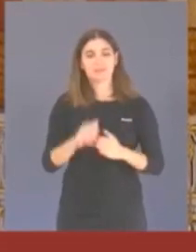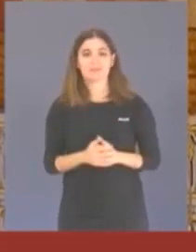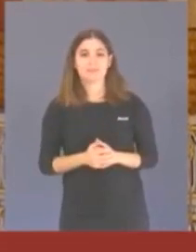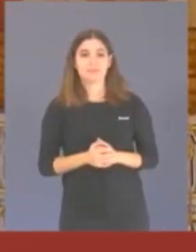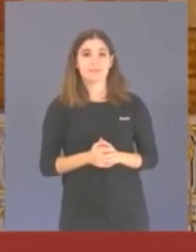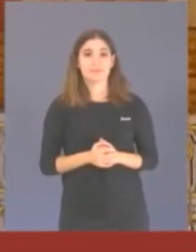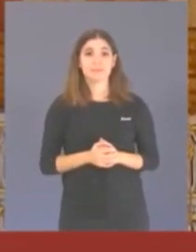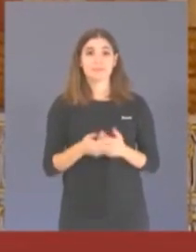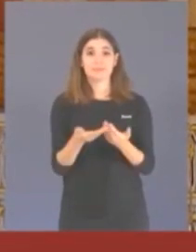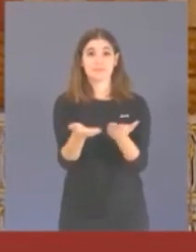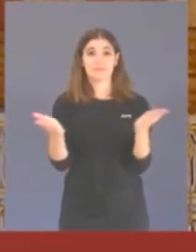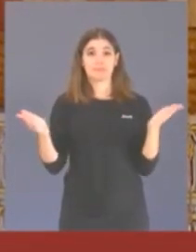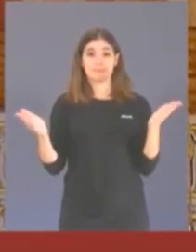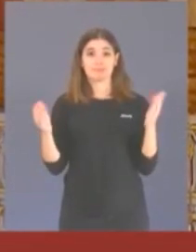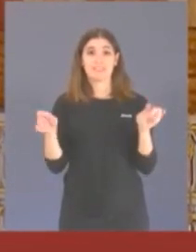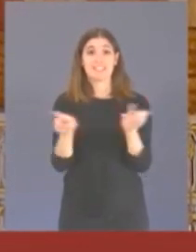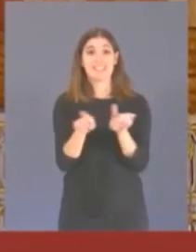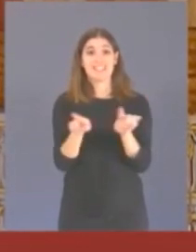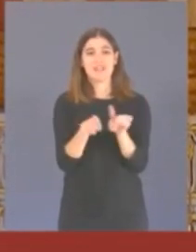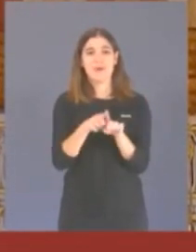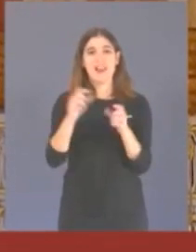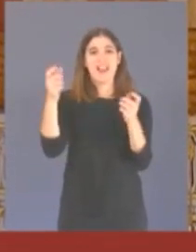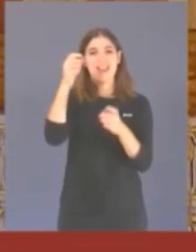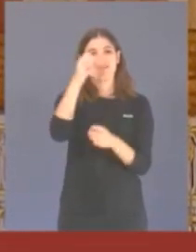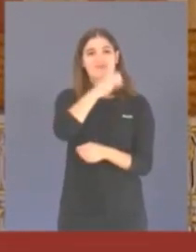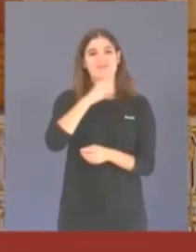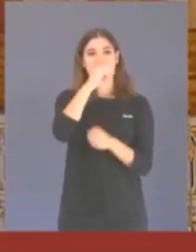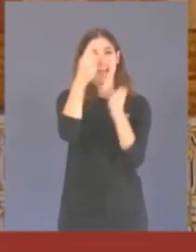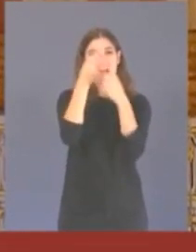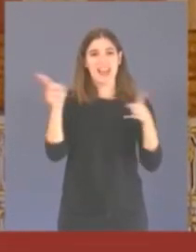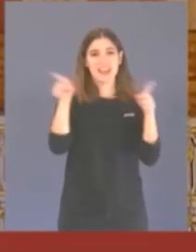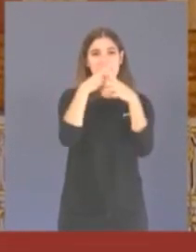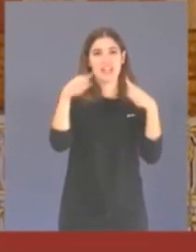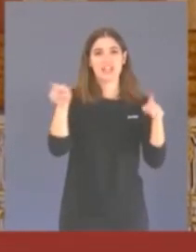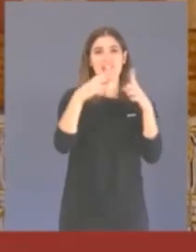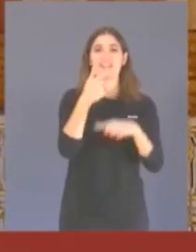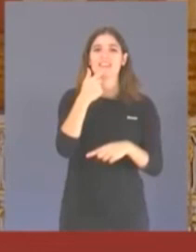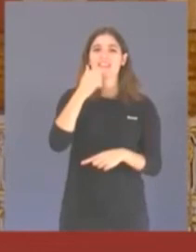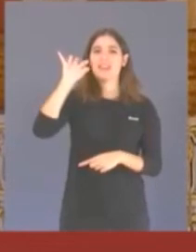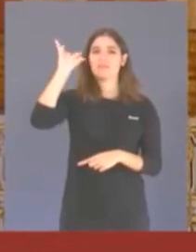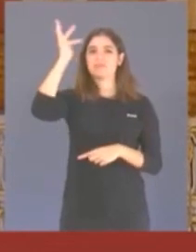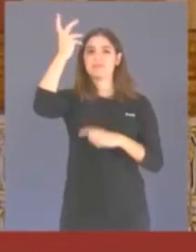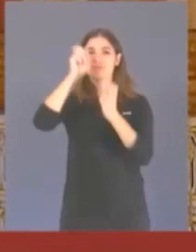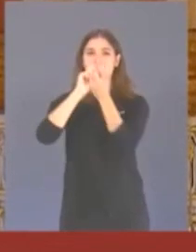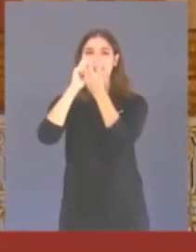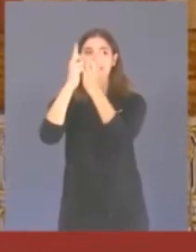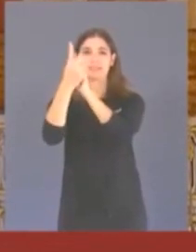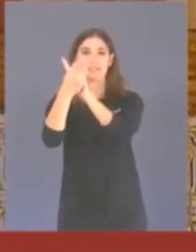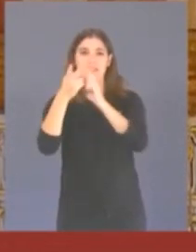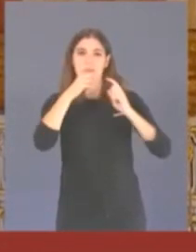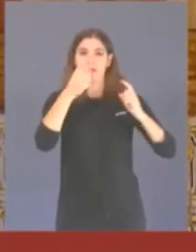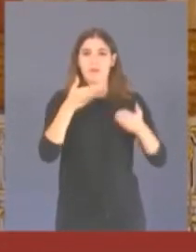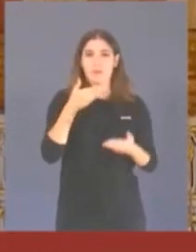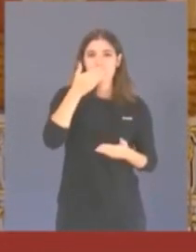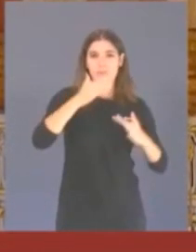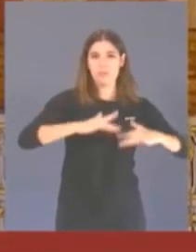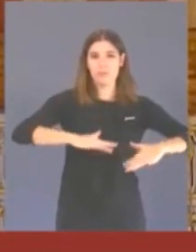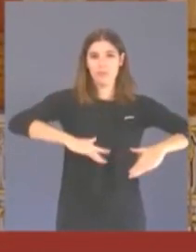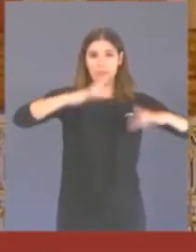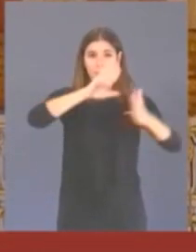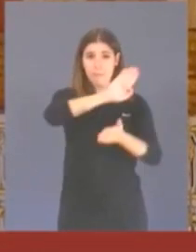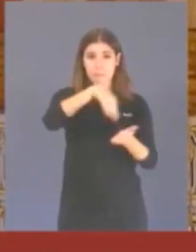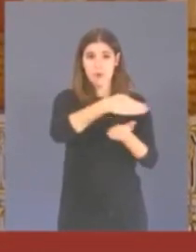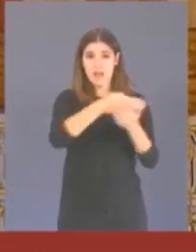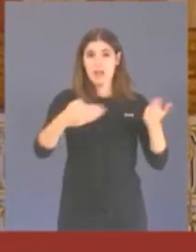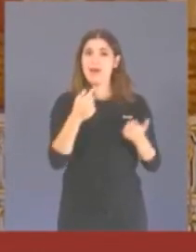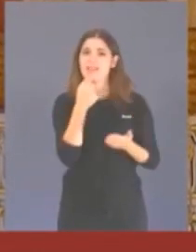Bullirà el mar com la cassola en forn, mudant color l'estat natural i mostrarà voler tota res mal que